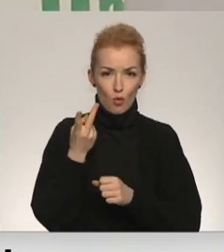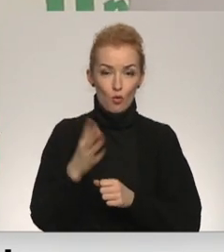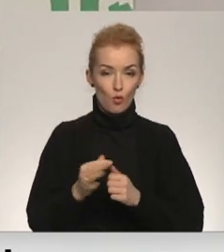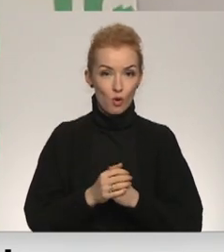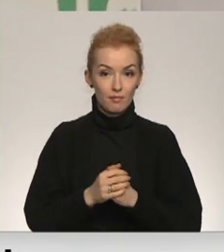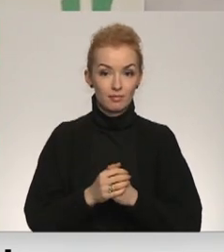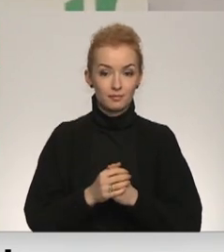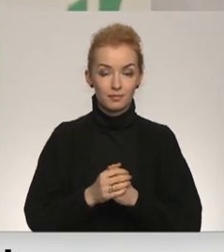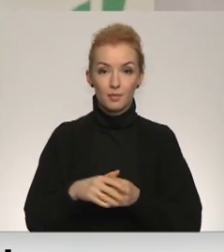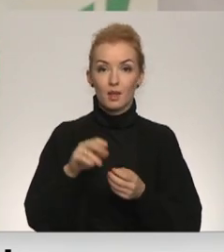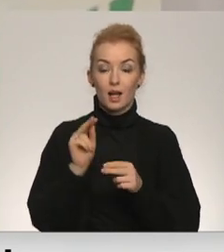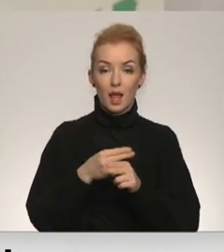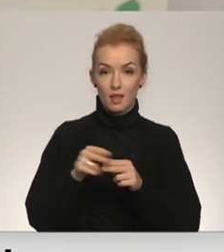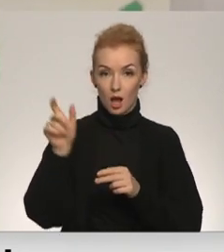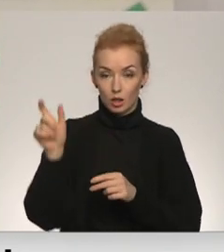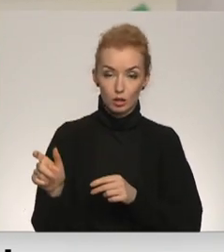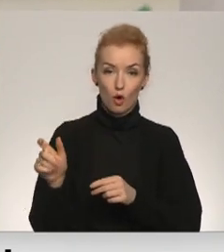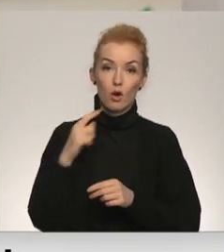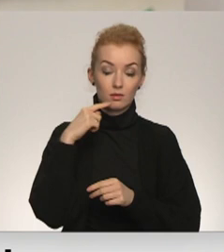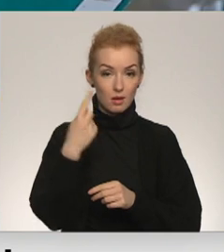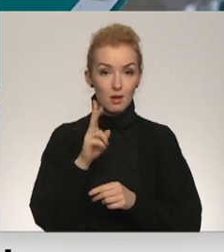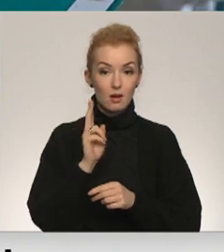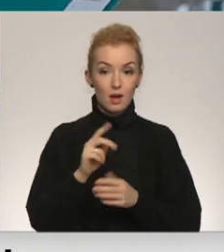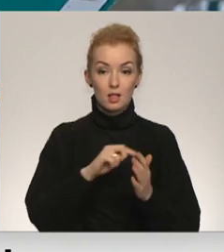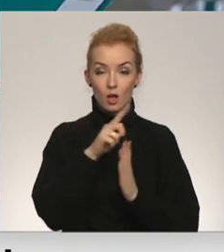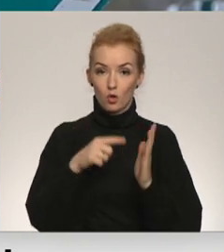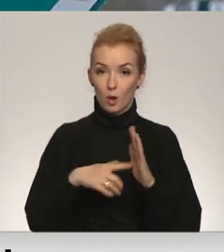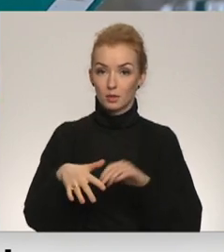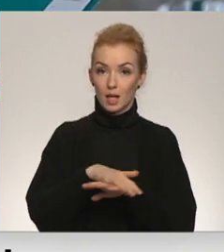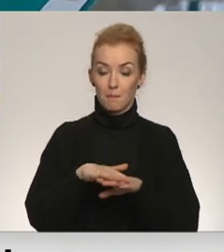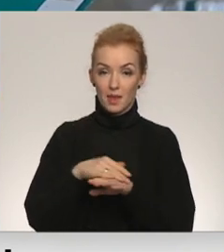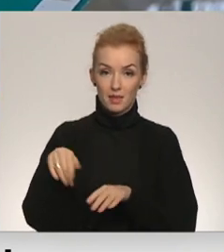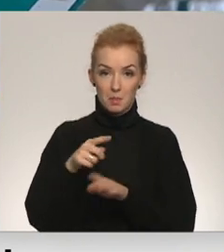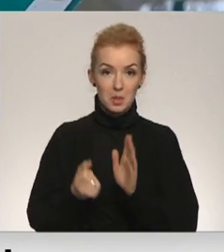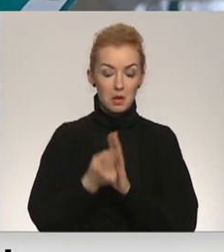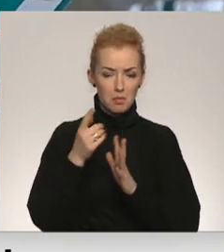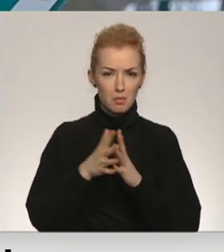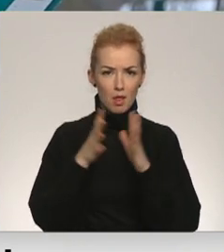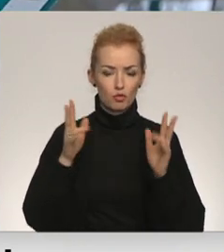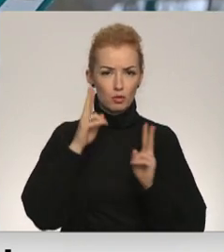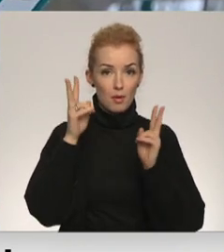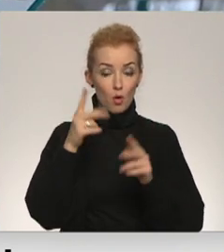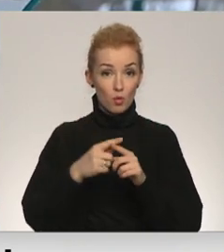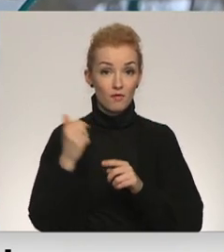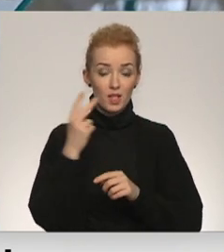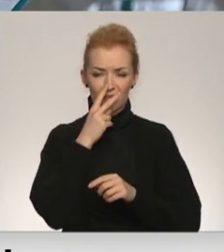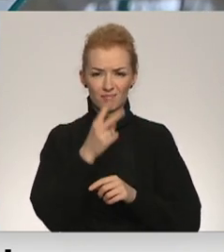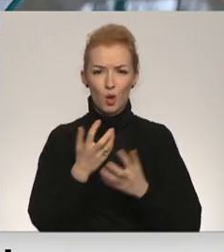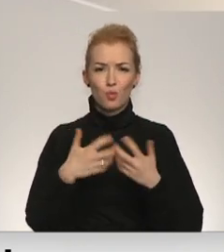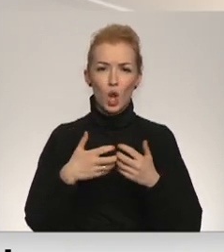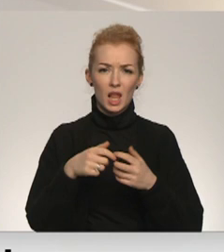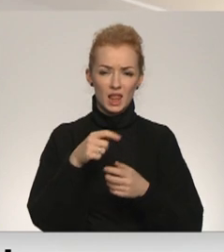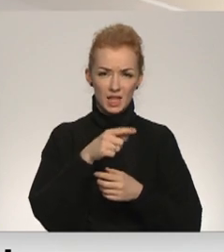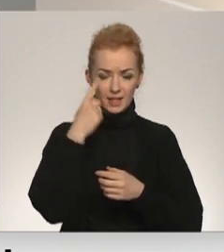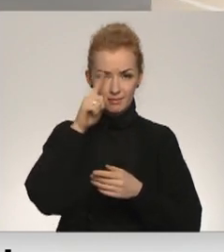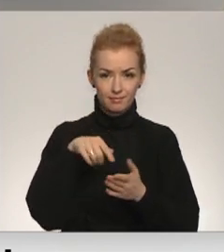Tābaraks redaktora Anita Grīnvaldīru, ka Brei TV norāda. Jautājums sabiedrībā ir aizsījis plaša rezonāts un arī viņa saskata politiskus motīvus.